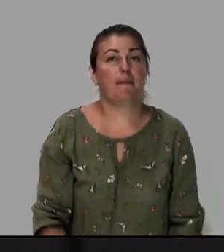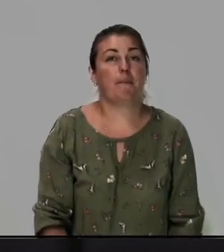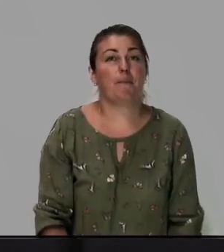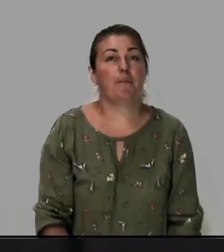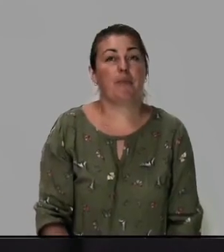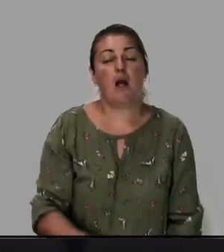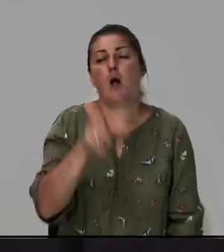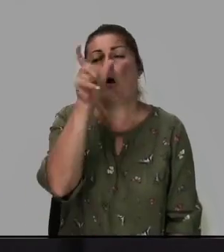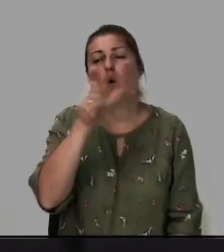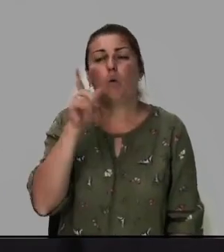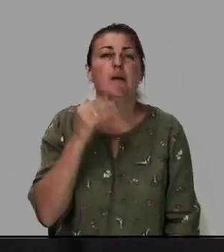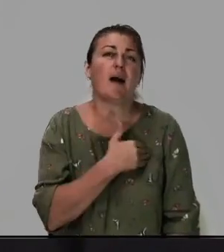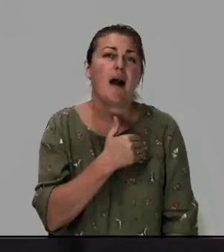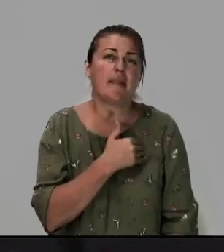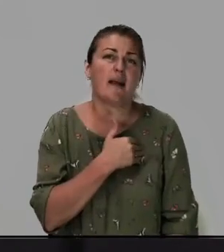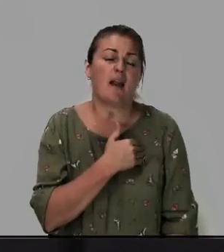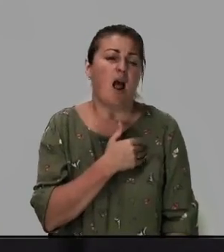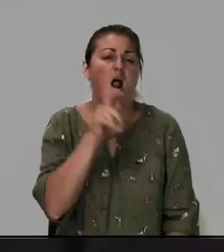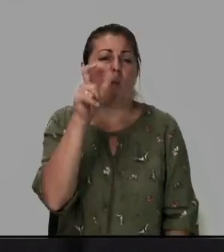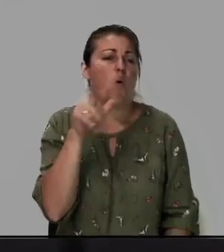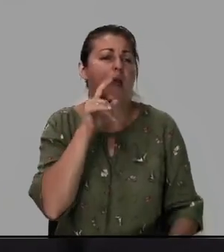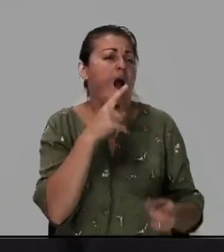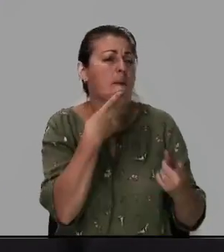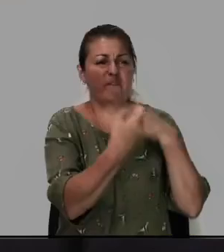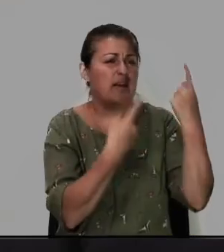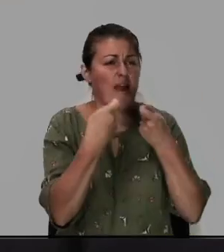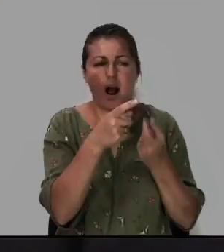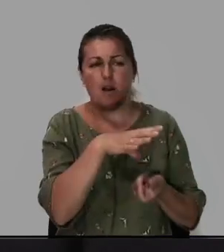Люди хотели, люди обвиняли Его много раз.